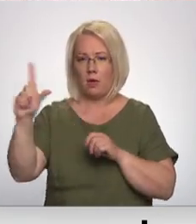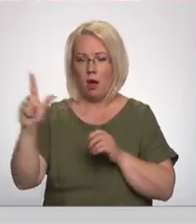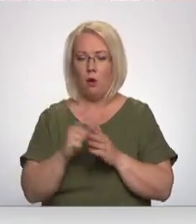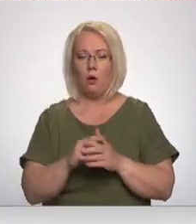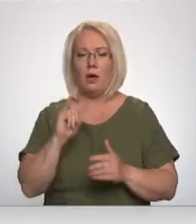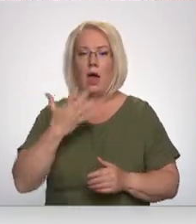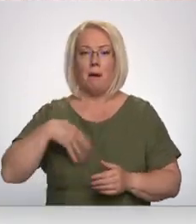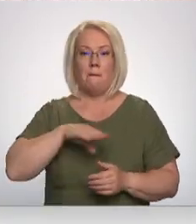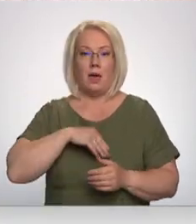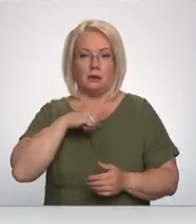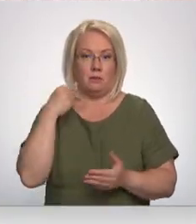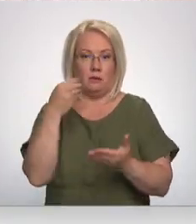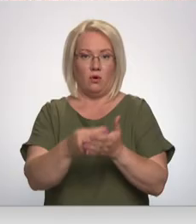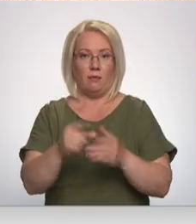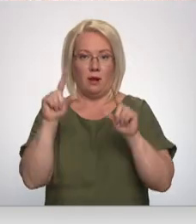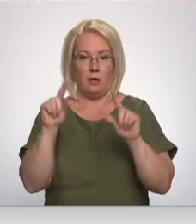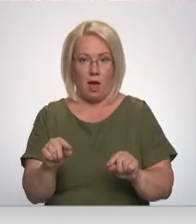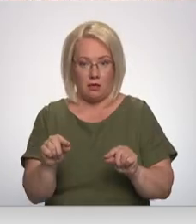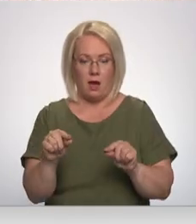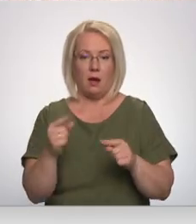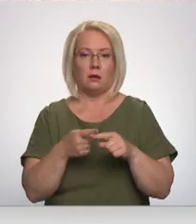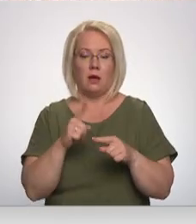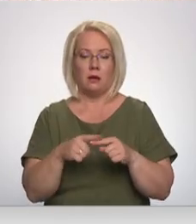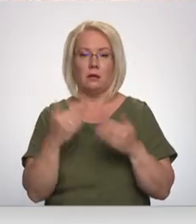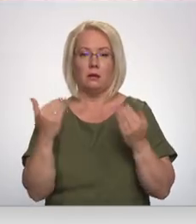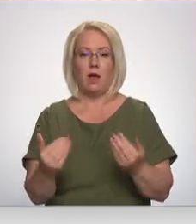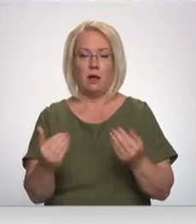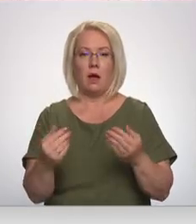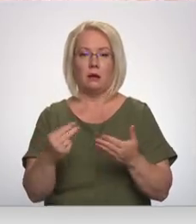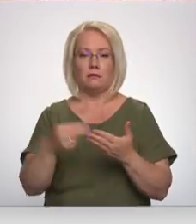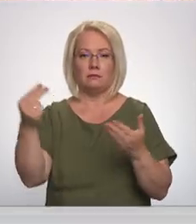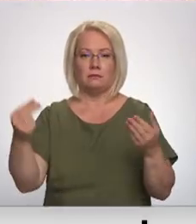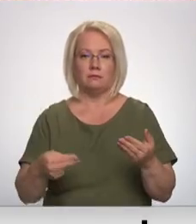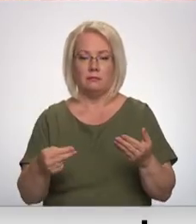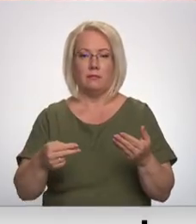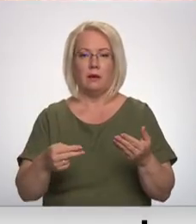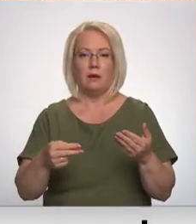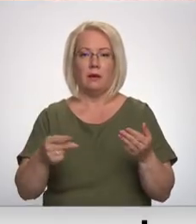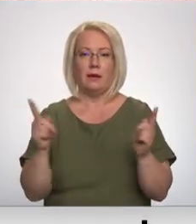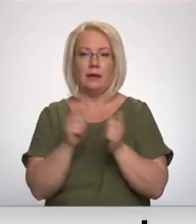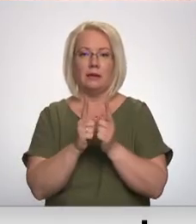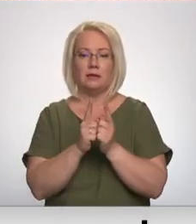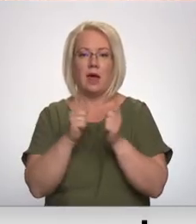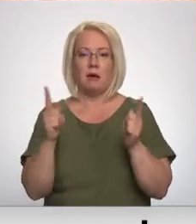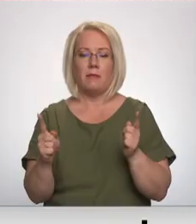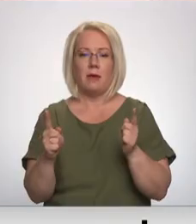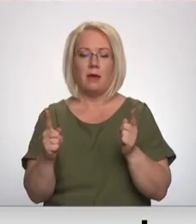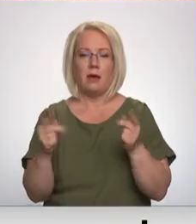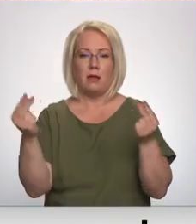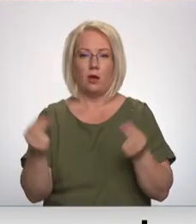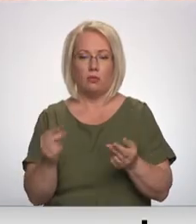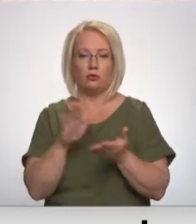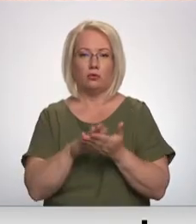iepirkt klētāk jau šobrīd, tad mēs slēdzam iztermiņu līgumus, kas neuzliek saistības uzņēmējiem uz vasaru.